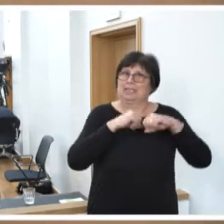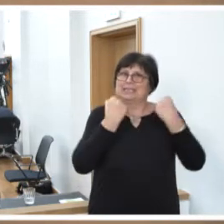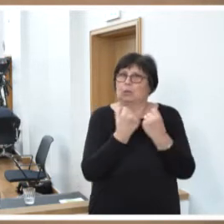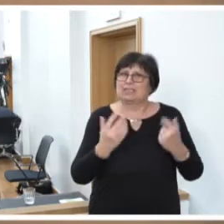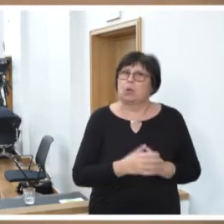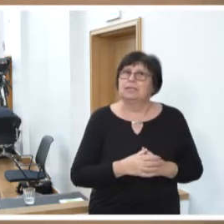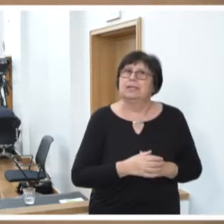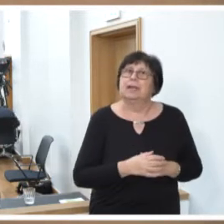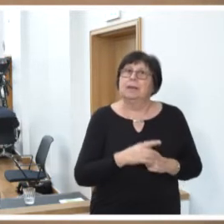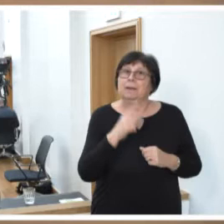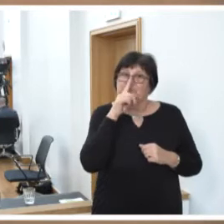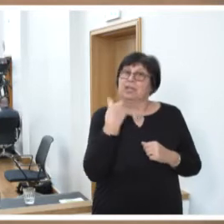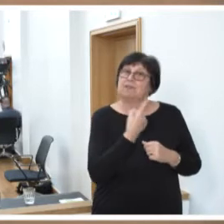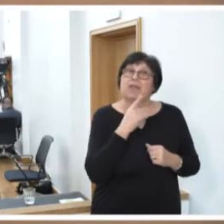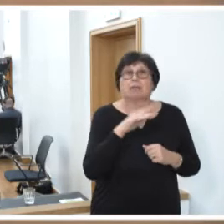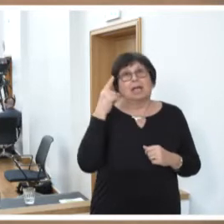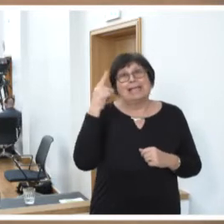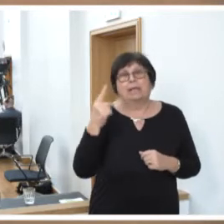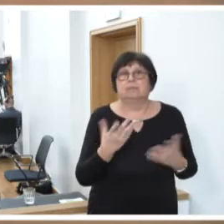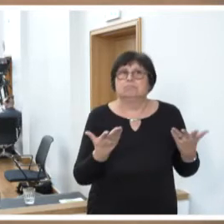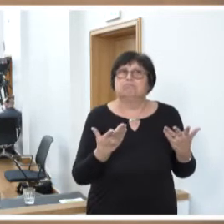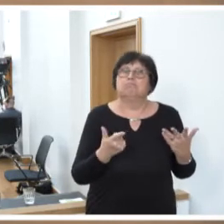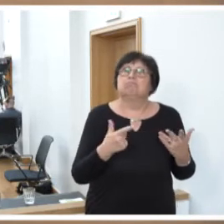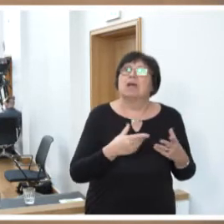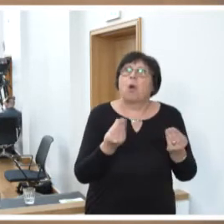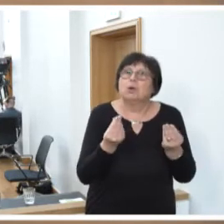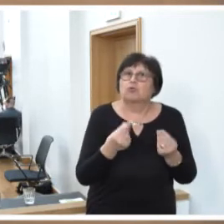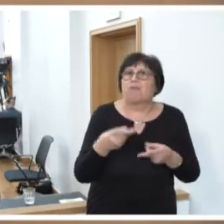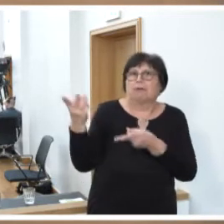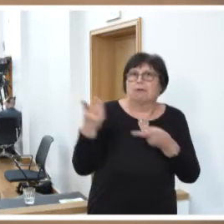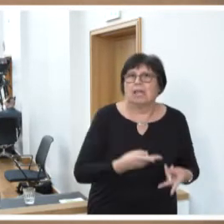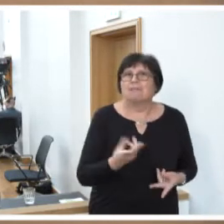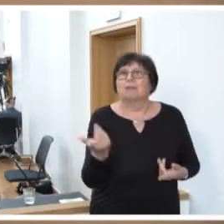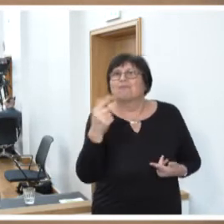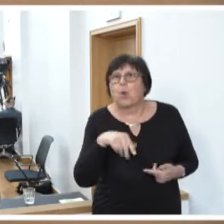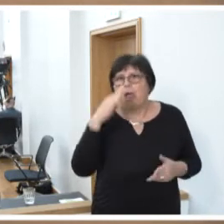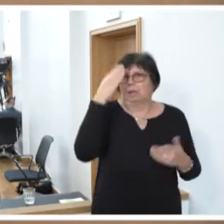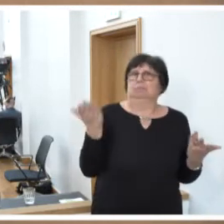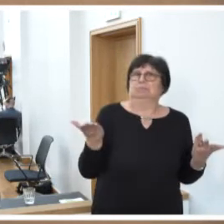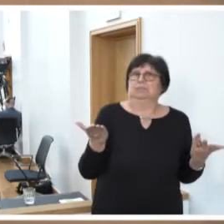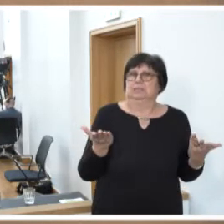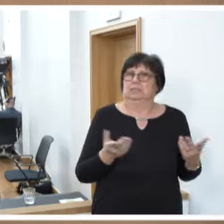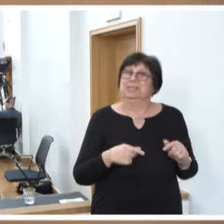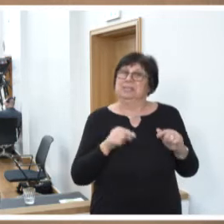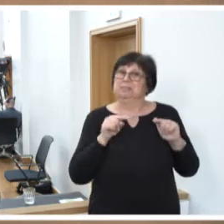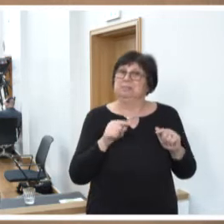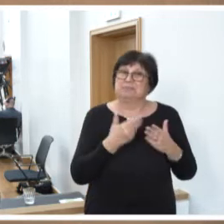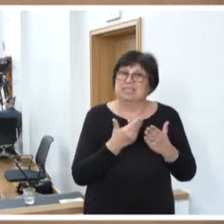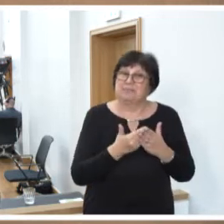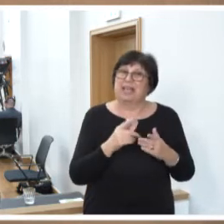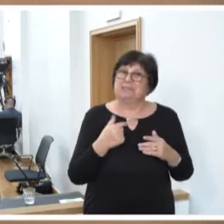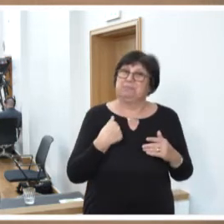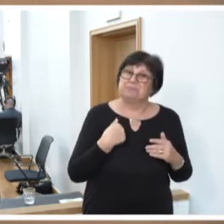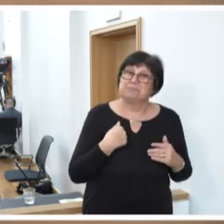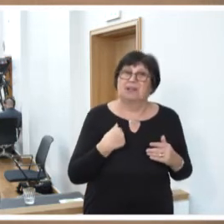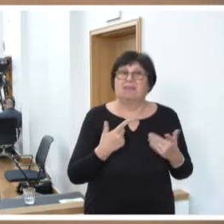Wenn wir etwa daran denken, wo bekommen wir Rohstoffe her, wir wollen unabhängig sein, wir wollen diversifizieren. Und das heißt, wir dröseln